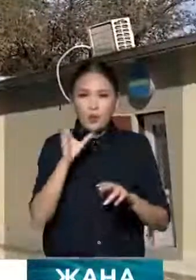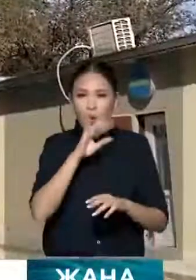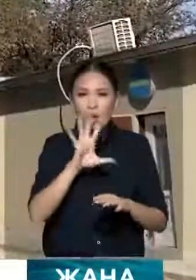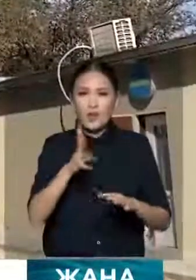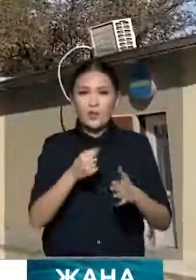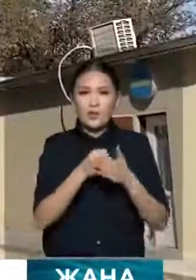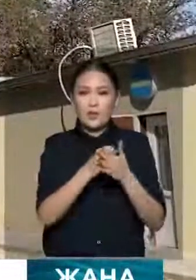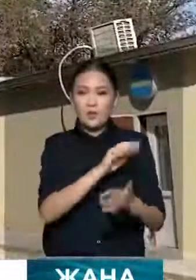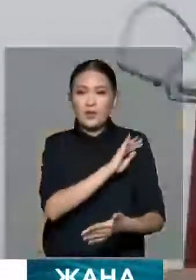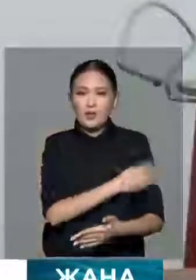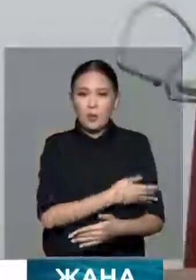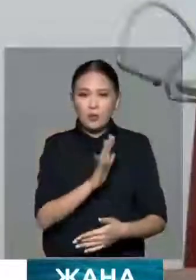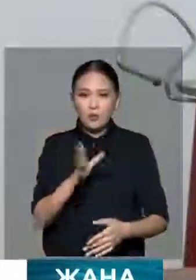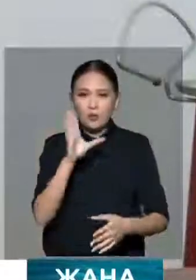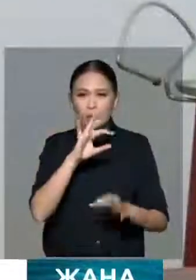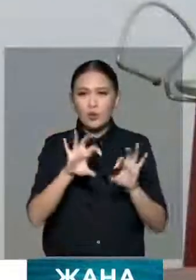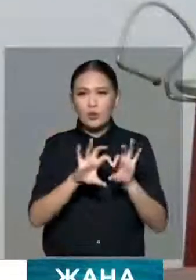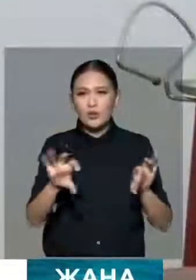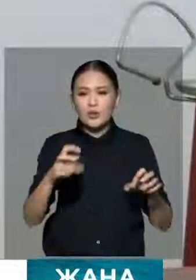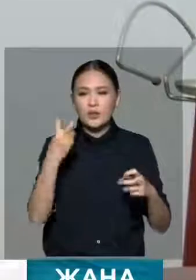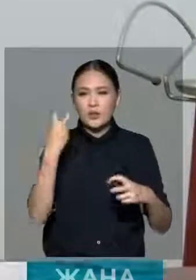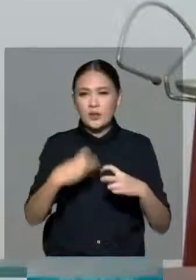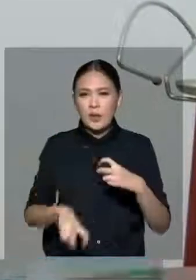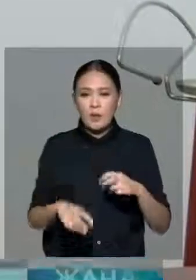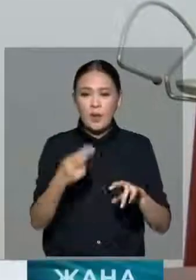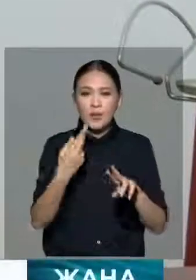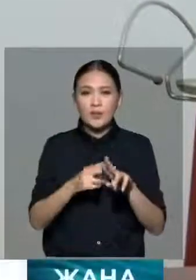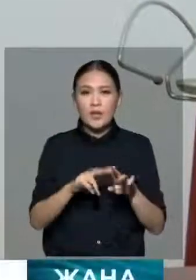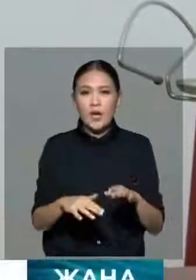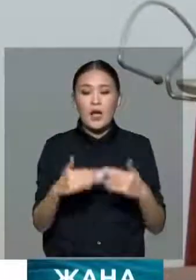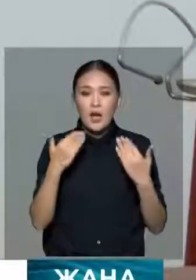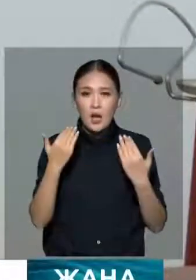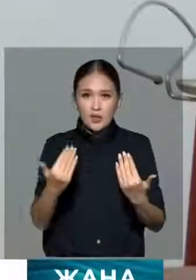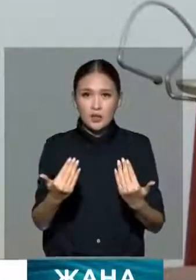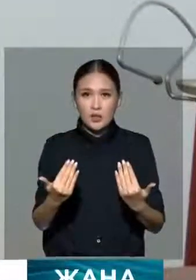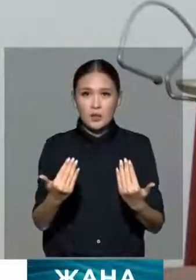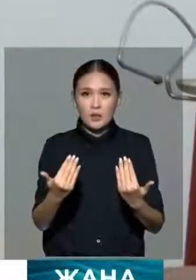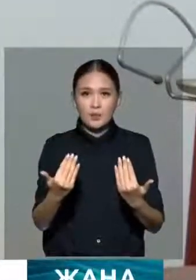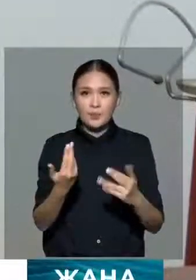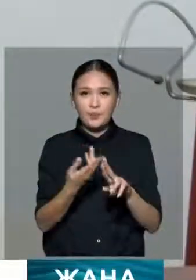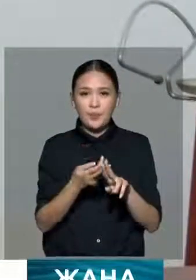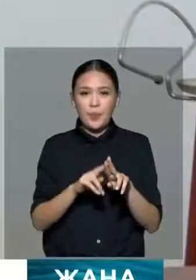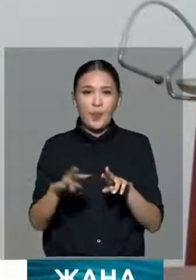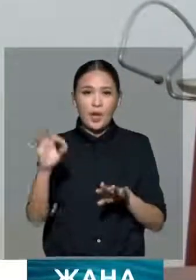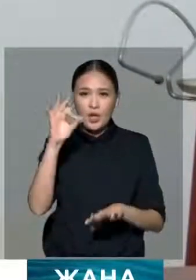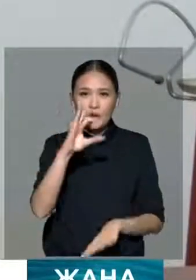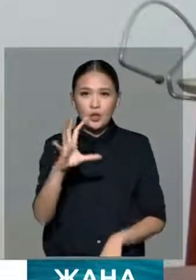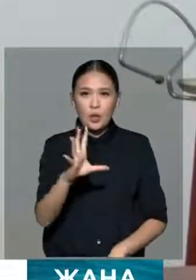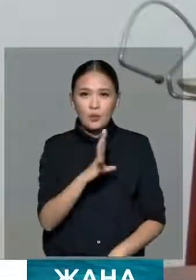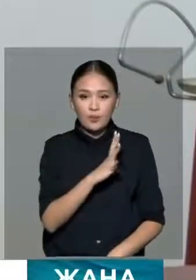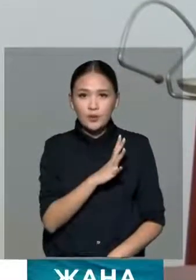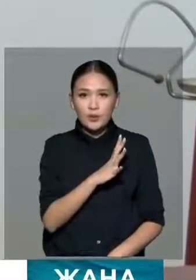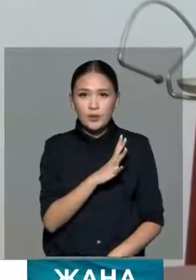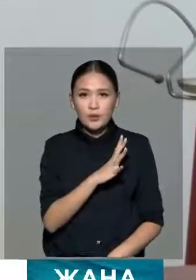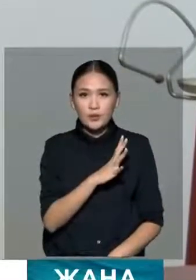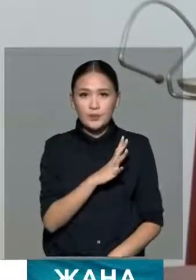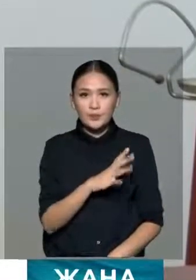жарылып кетуі мүмкін. Осы мәселен шешу бағытында қазірдан да өзімізден жерлікті денгейде,